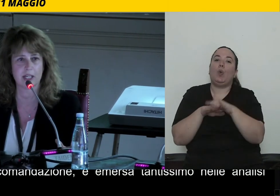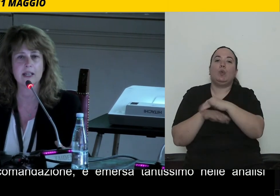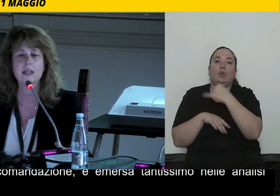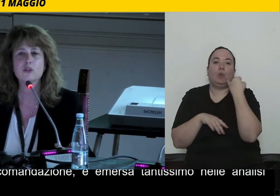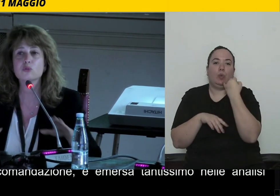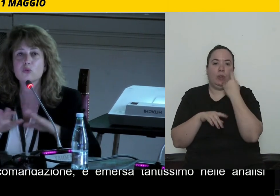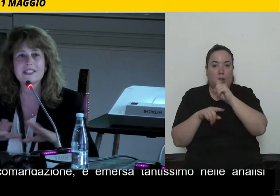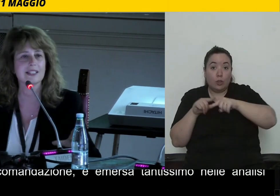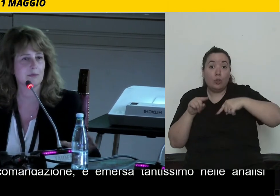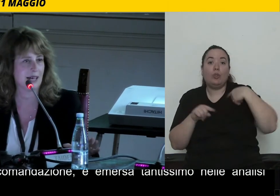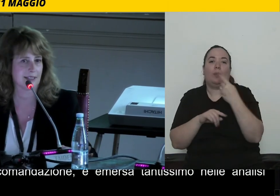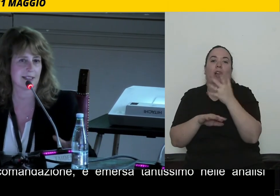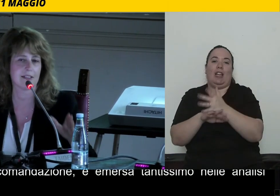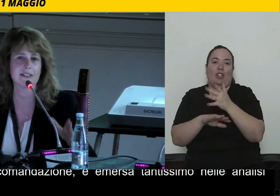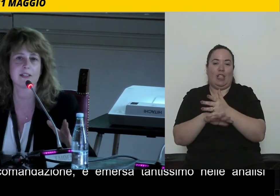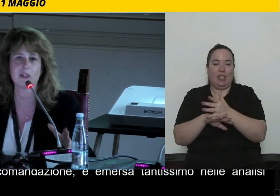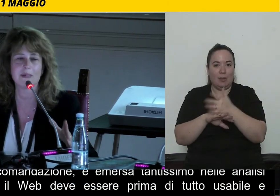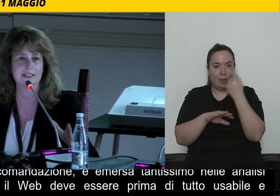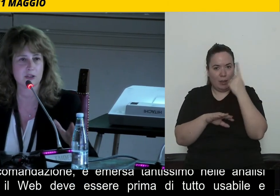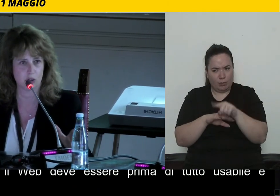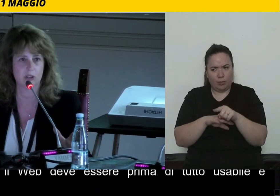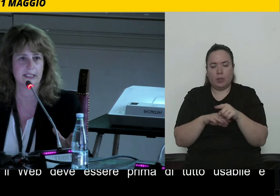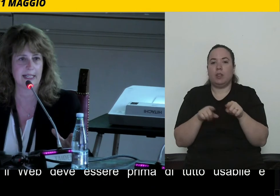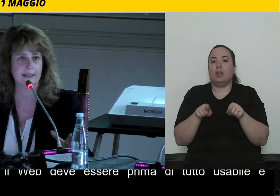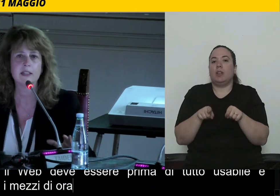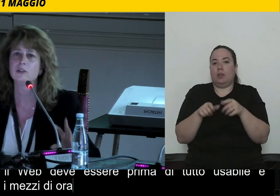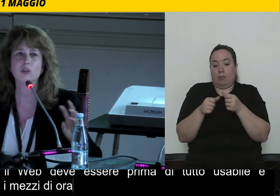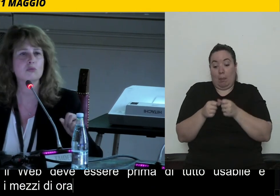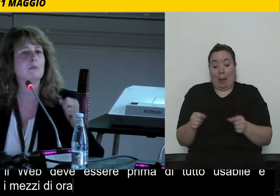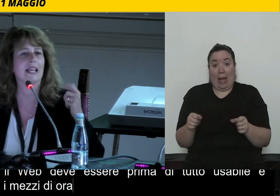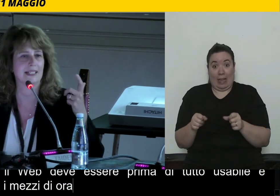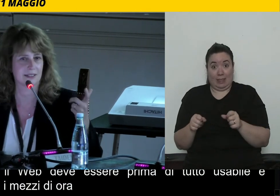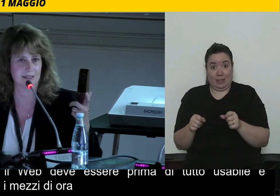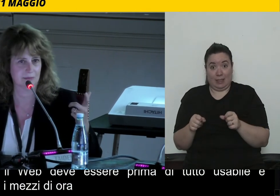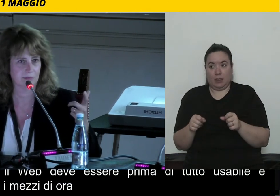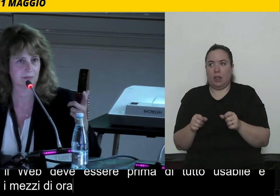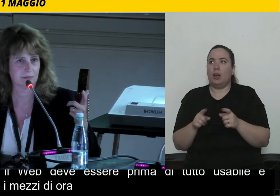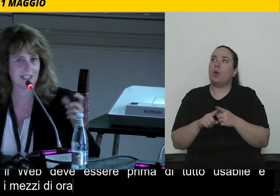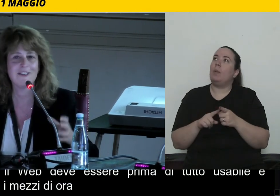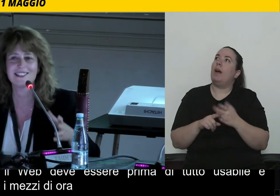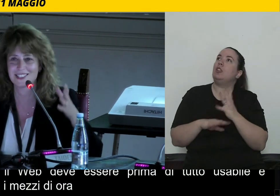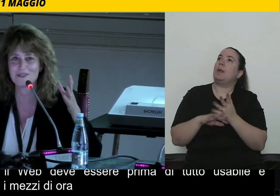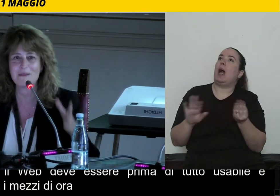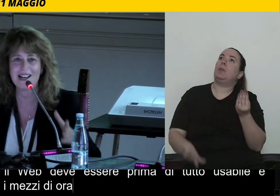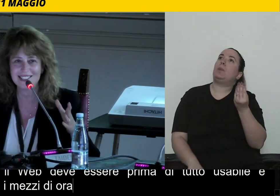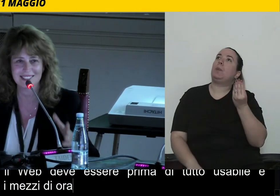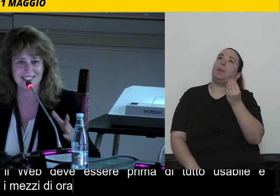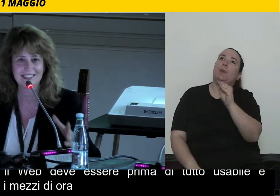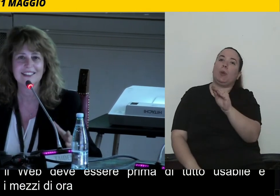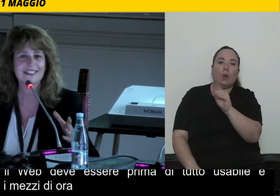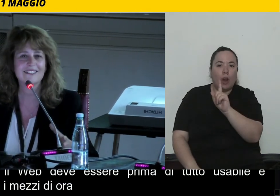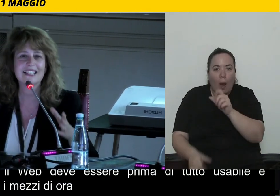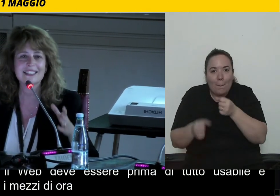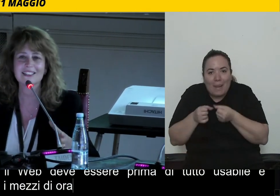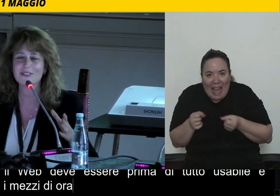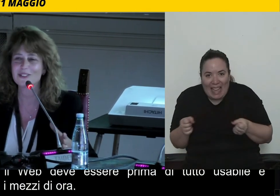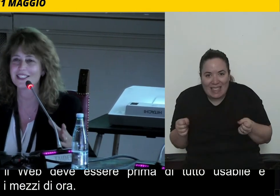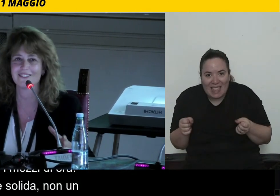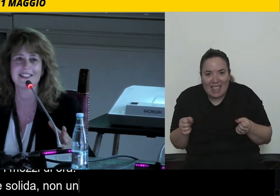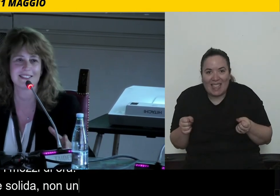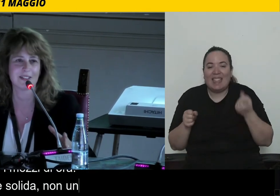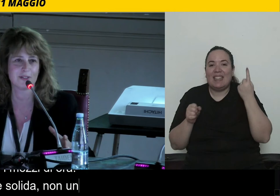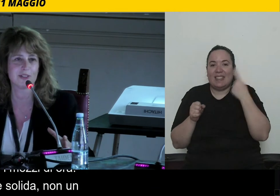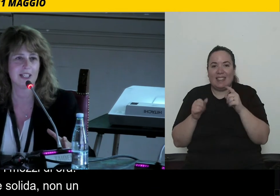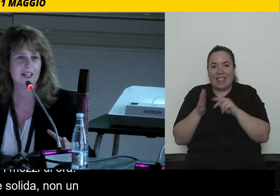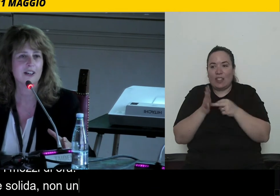sono ora. Su questa base, che deve essere una base solida, non un plus, deve essere una base, la tecnologia